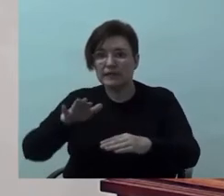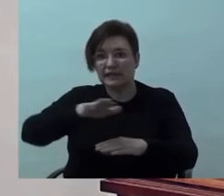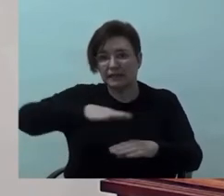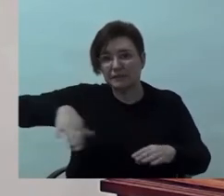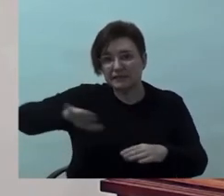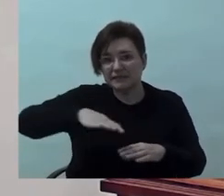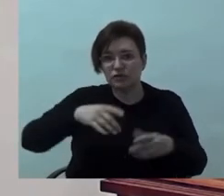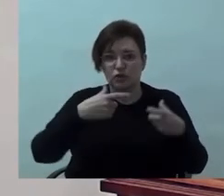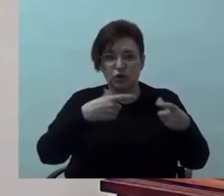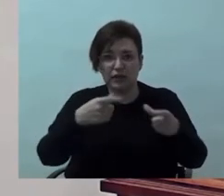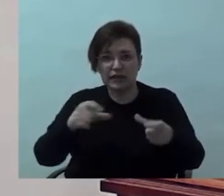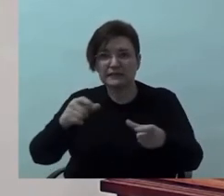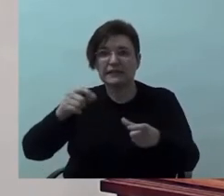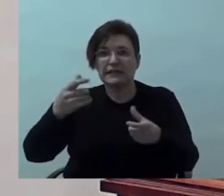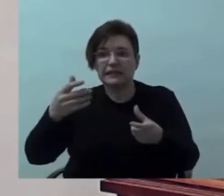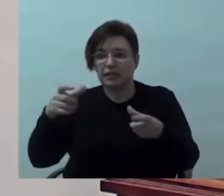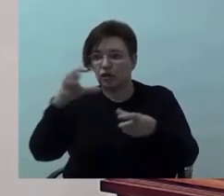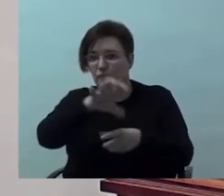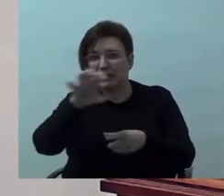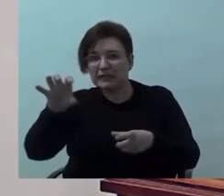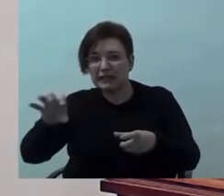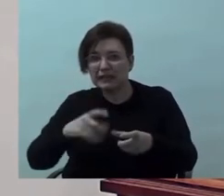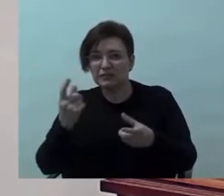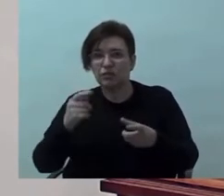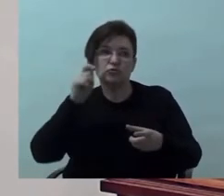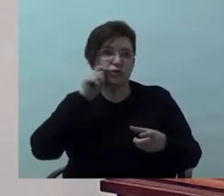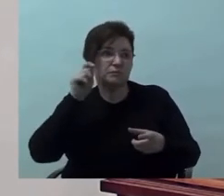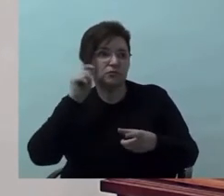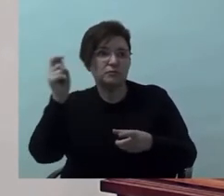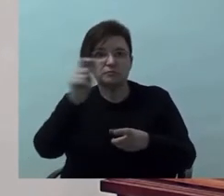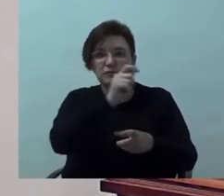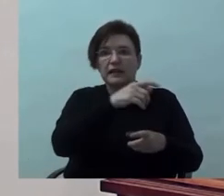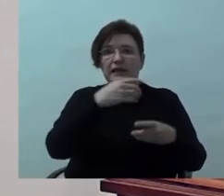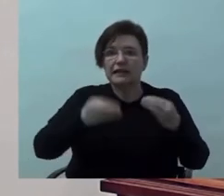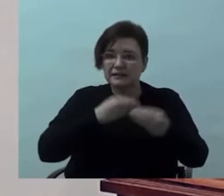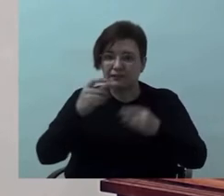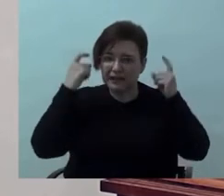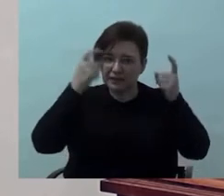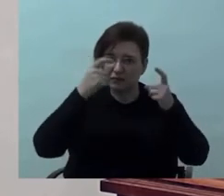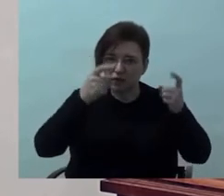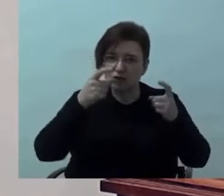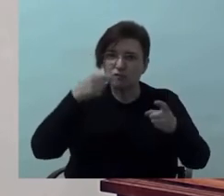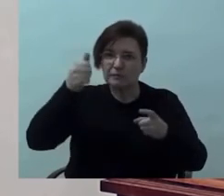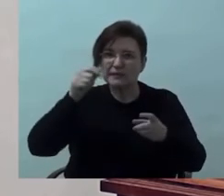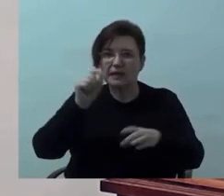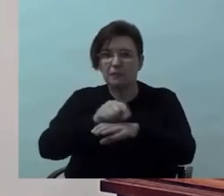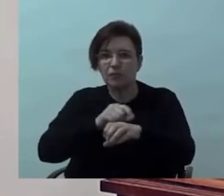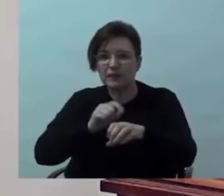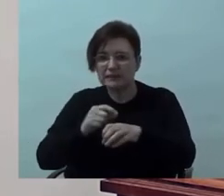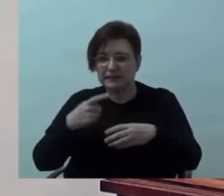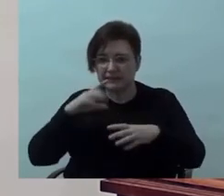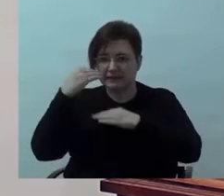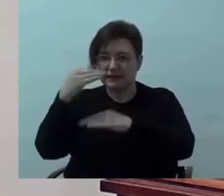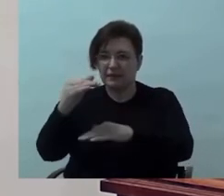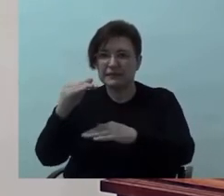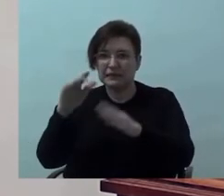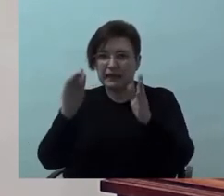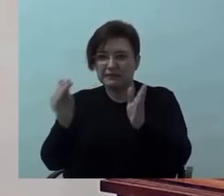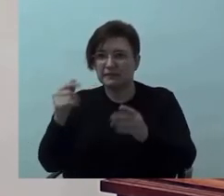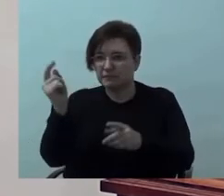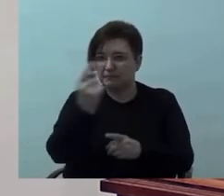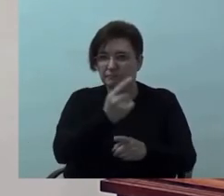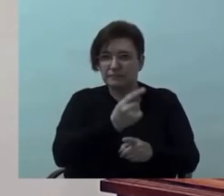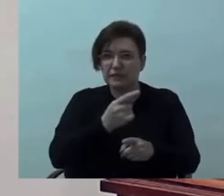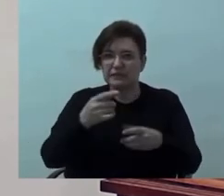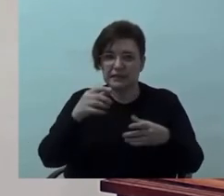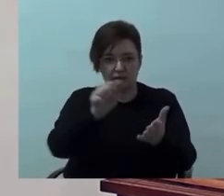en comptes d'invertir tant en turisme, comencessin a dedicar esforços a fer polítiques d'habitatge, a fer un sens real d'habitatges buits, a fer una borsa